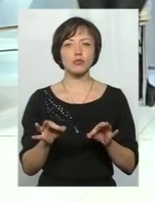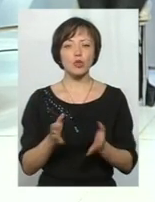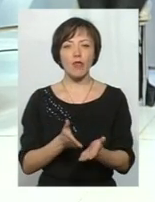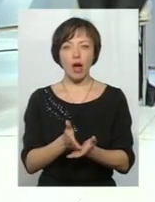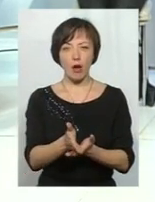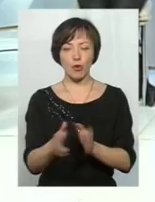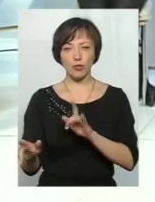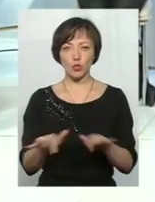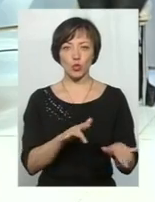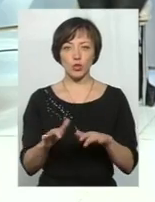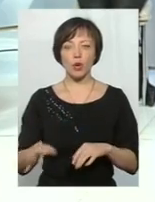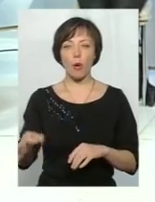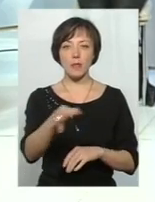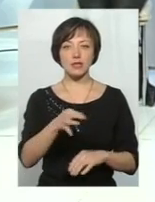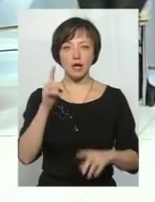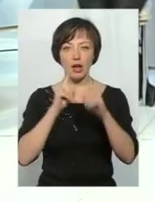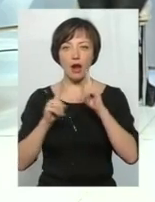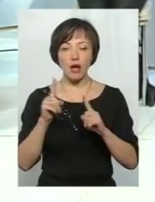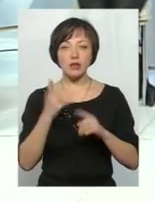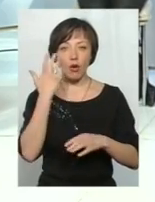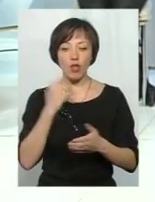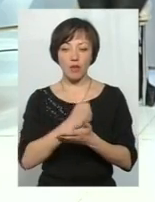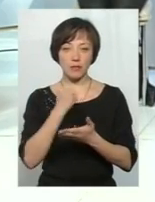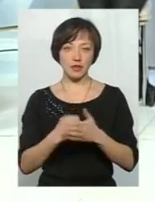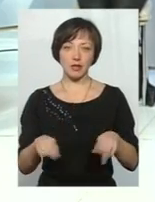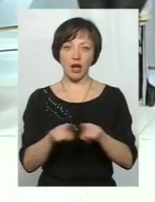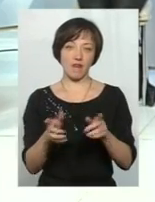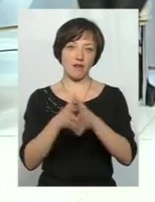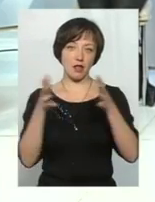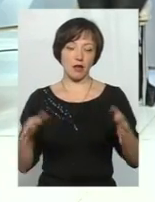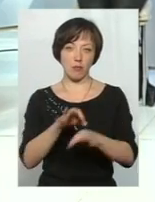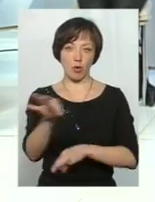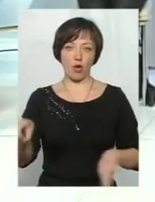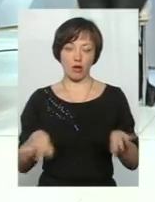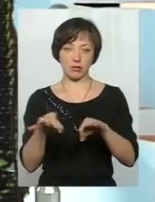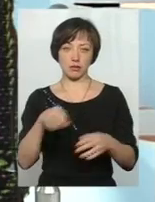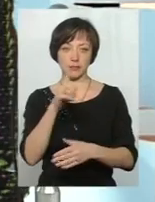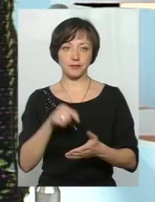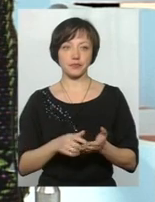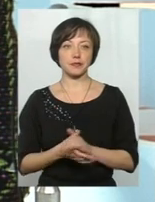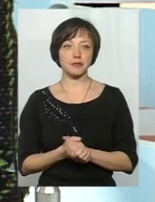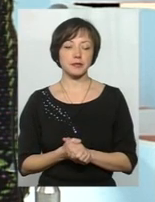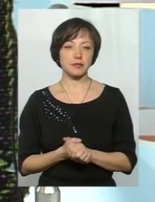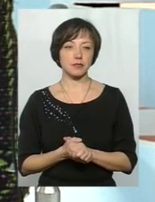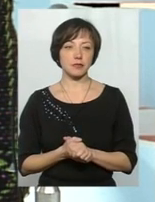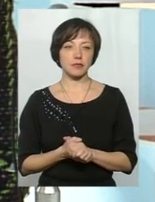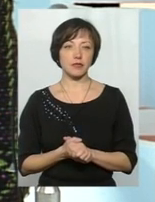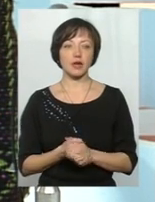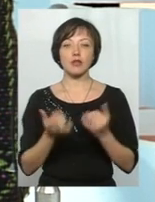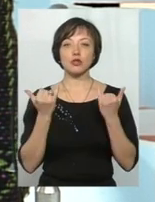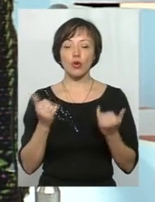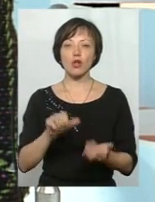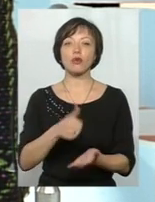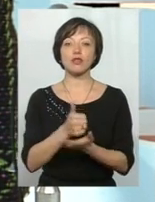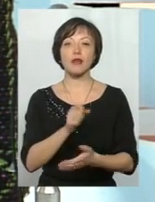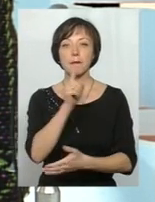напрямку рухається обласна рада, ухвалюючи такі амбітні проекти? Сьогодні основне питання було